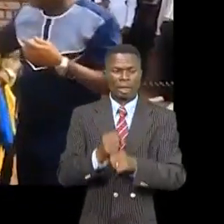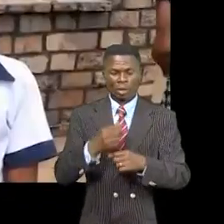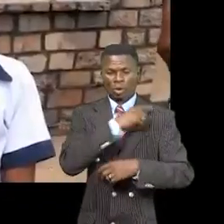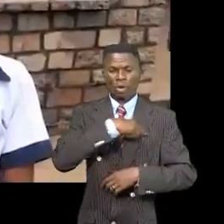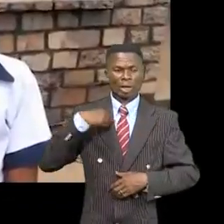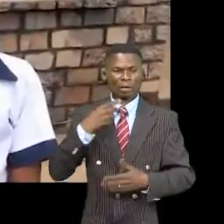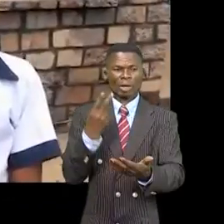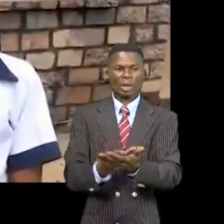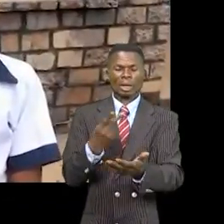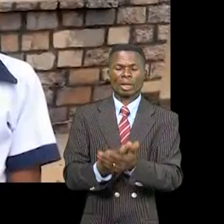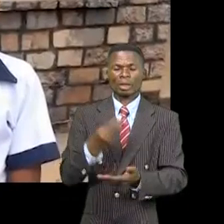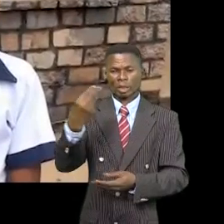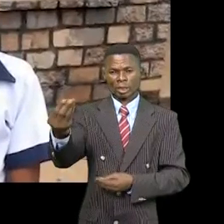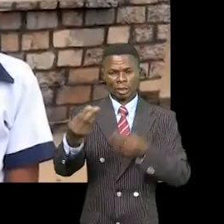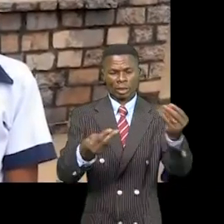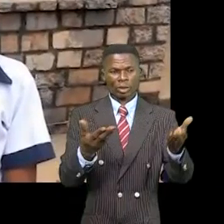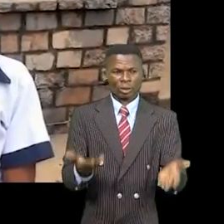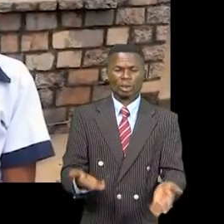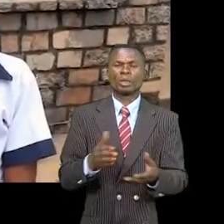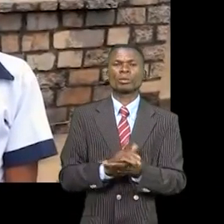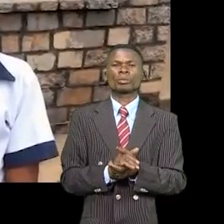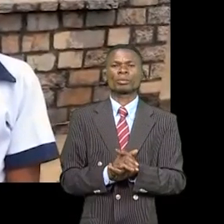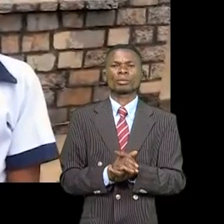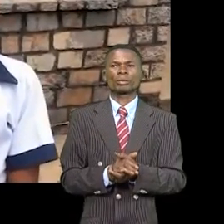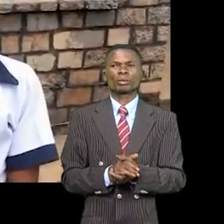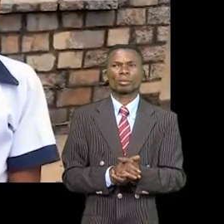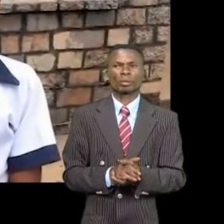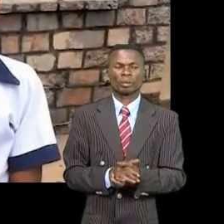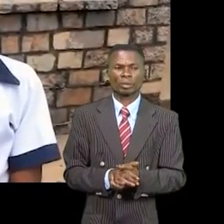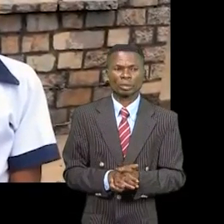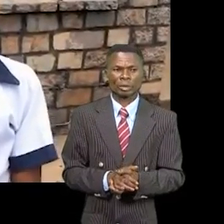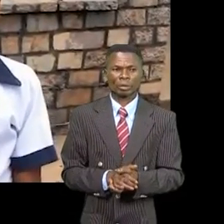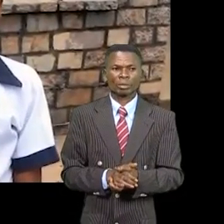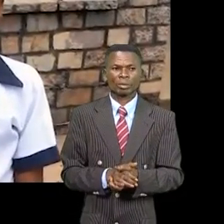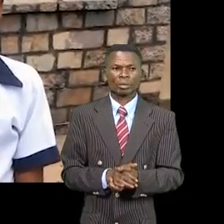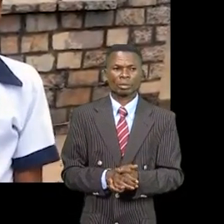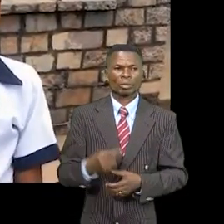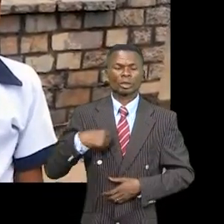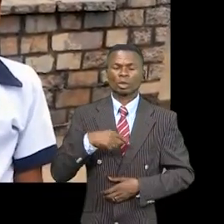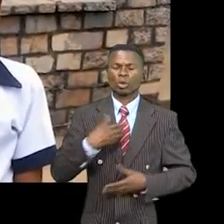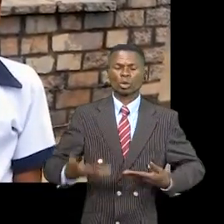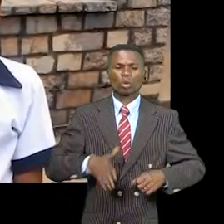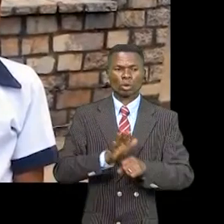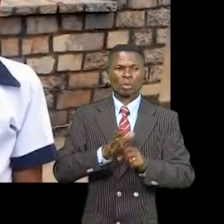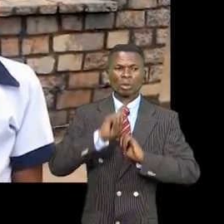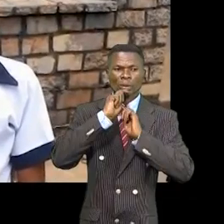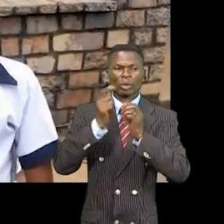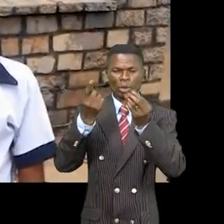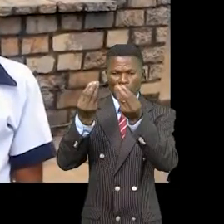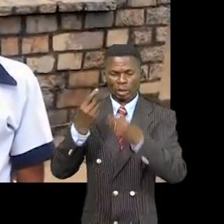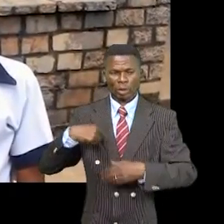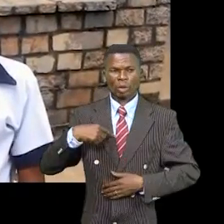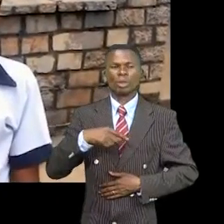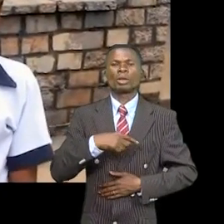remercie grandement la fondation Kadima de ces dents qu'il a fait pour